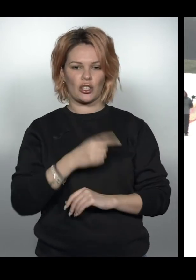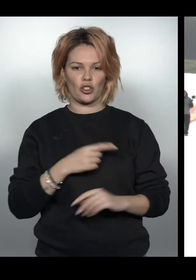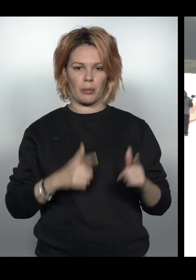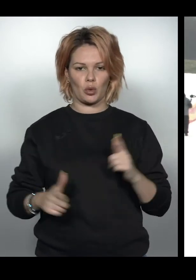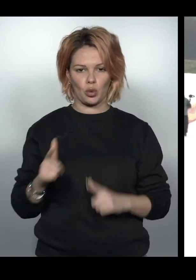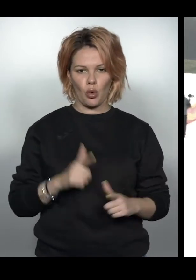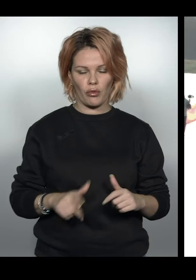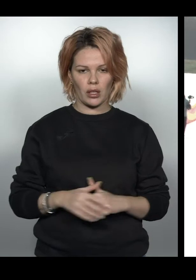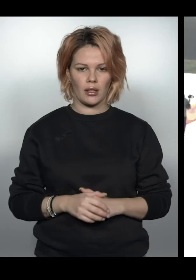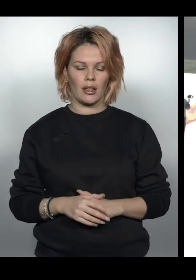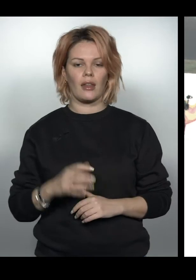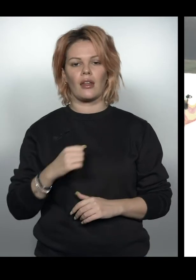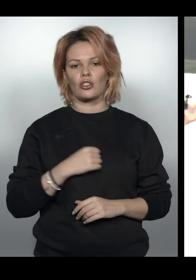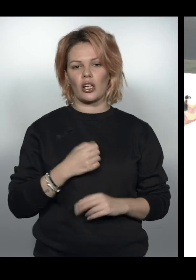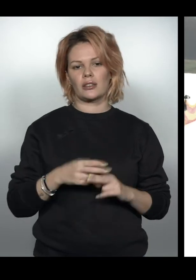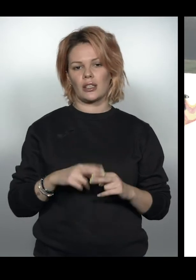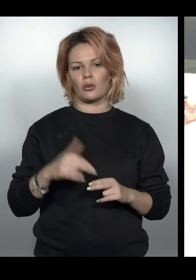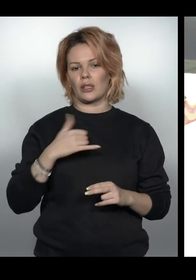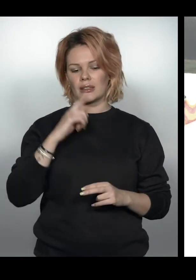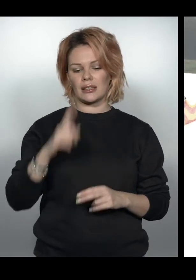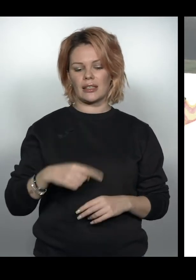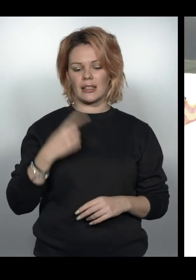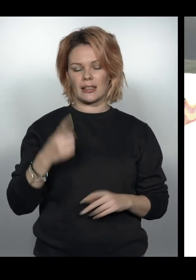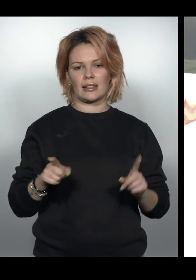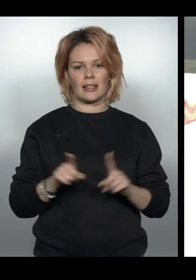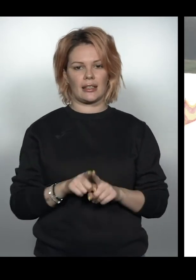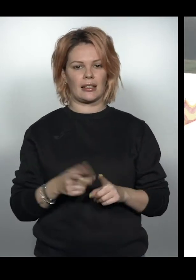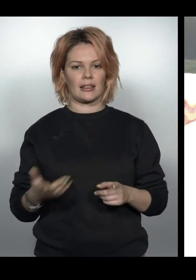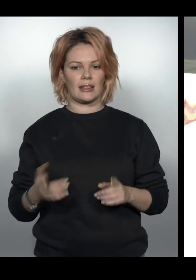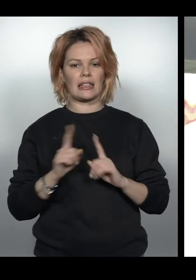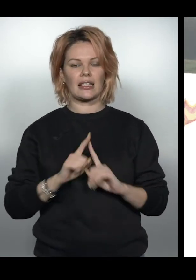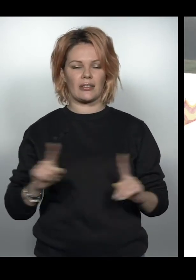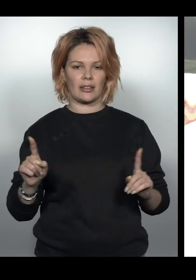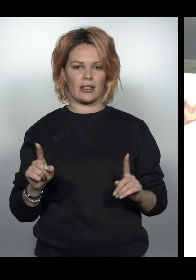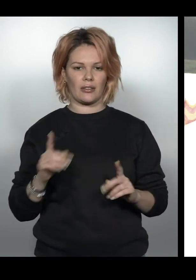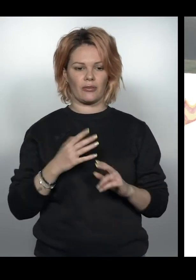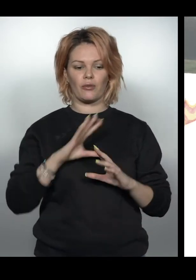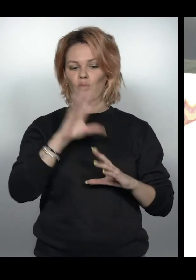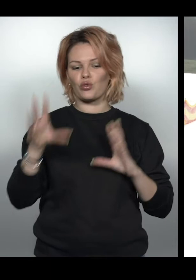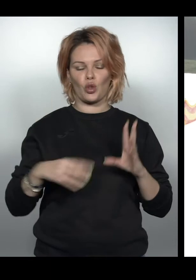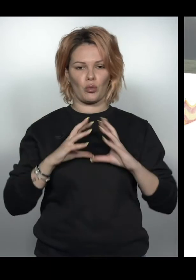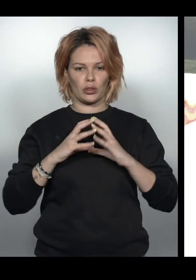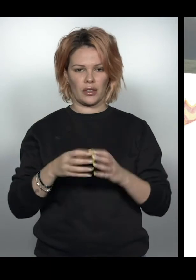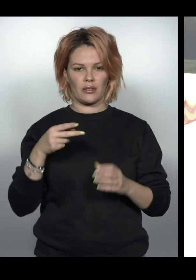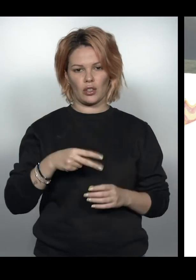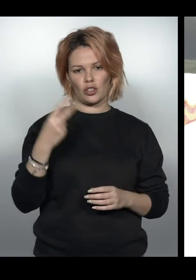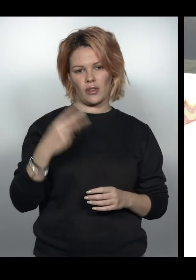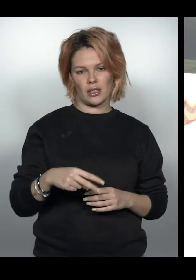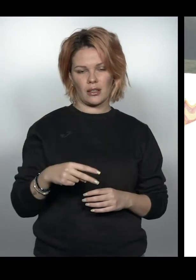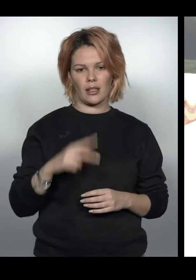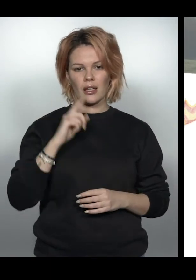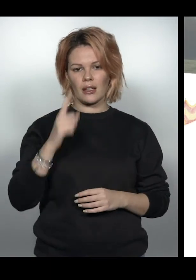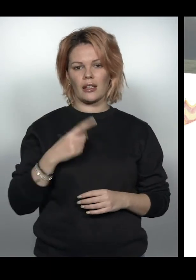підготовка. На жаль, цей у нас рік такий дивний, скажімо, у всьому світі. 2020